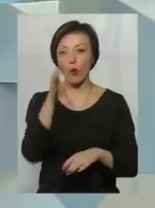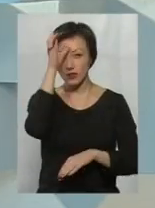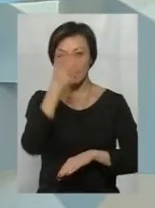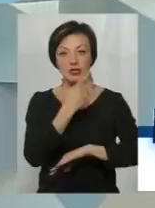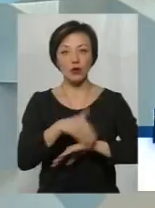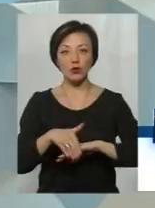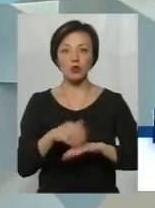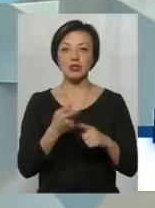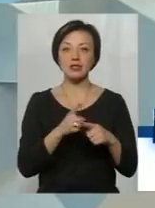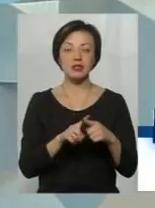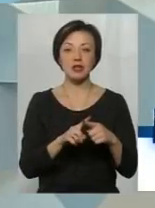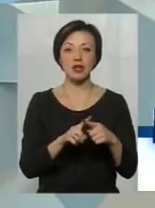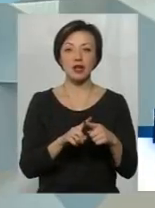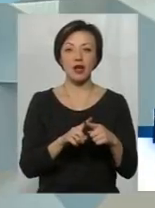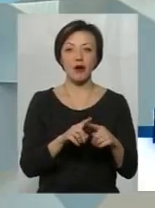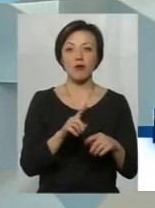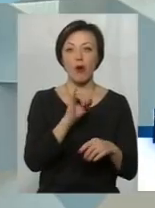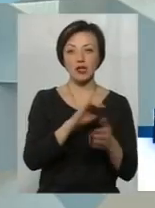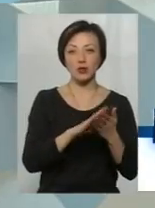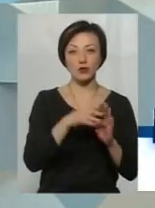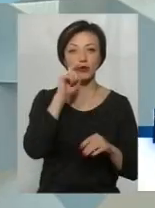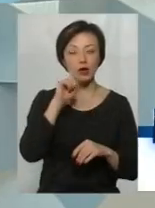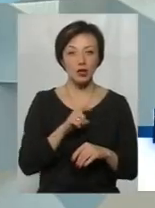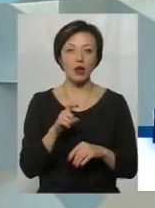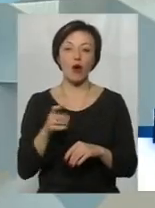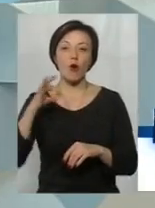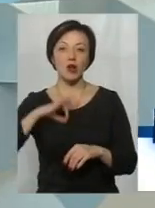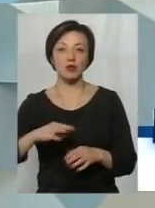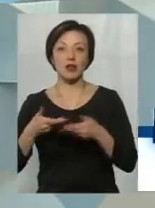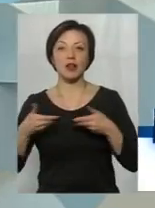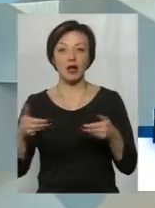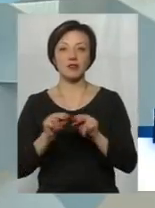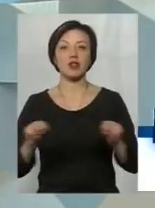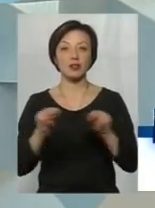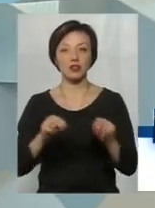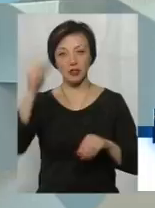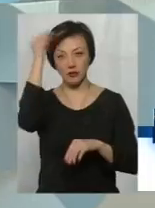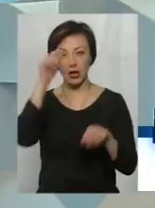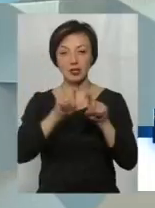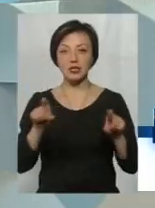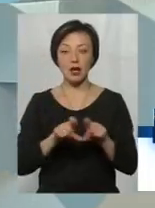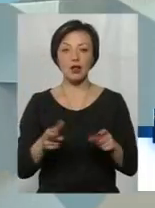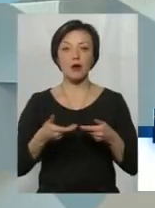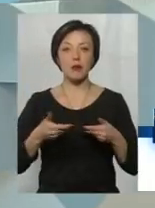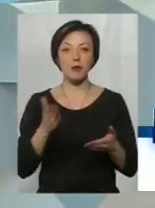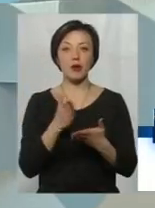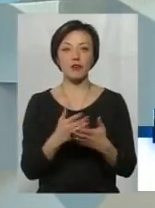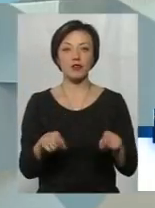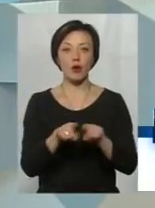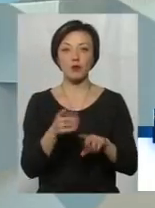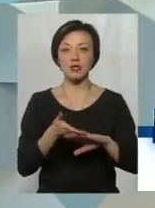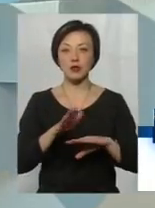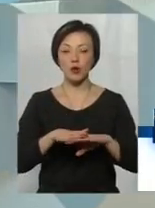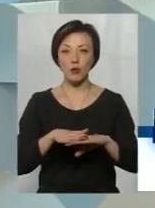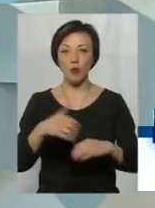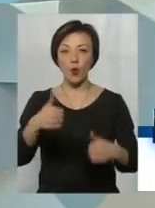таку певну негативну тенденцію в Україні, вона є корисною для нас, в першу чергу, викладачів навчальних закладів, тому що ми перебуваємо в такому складному